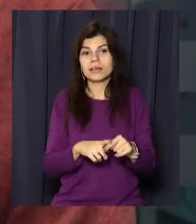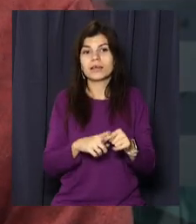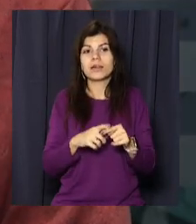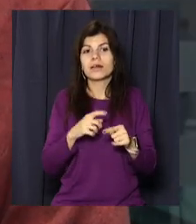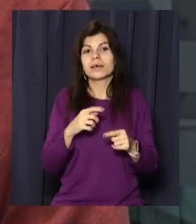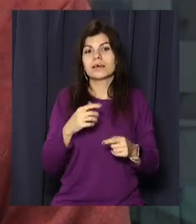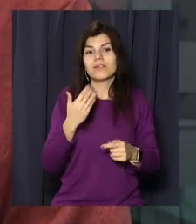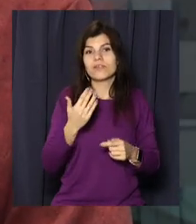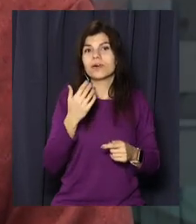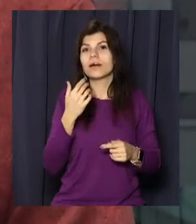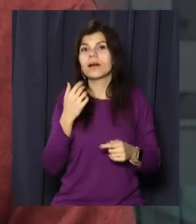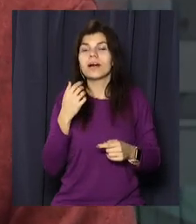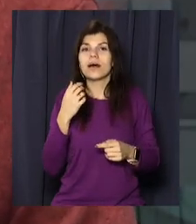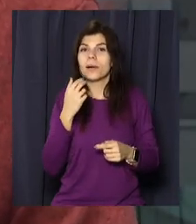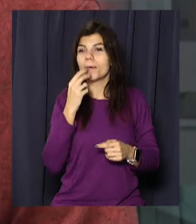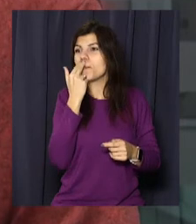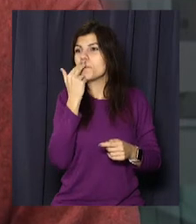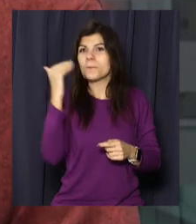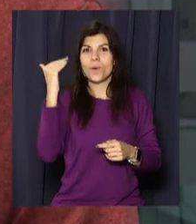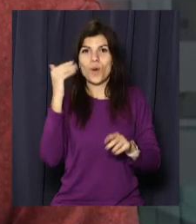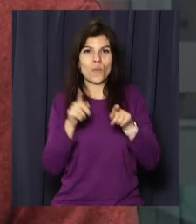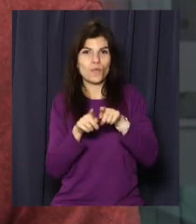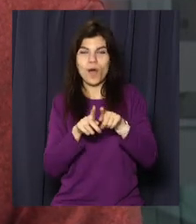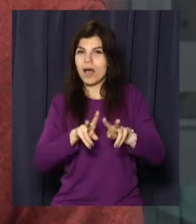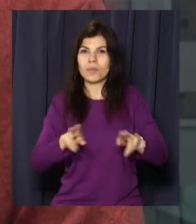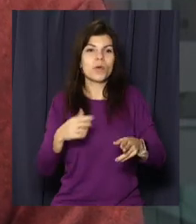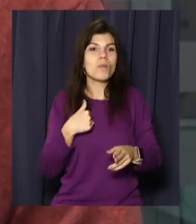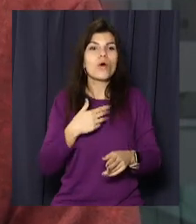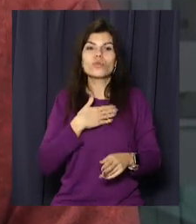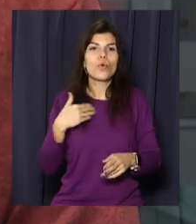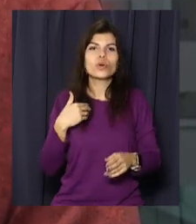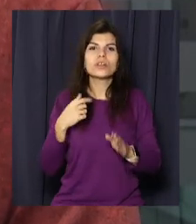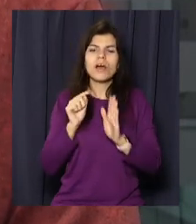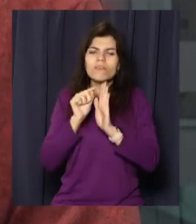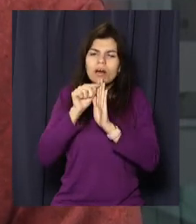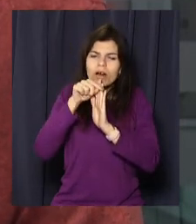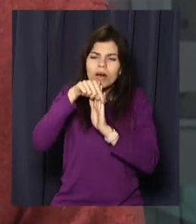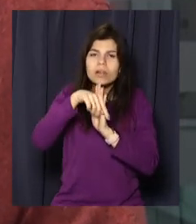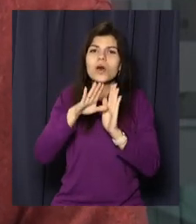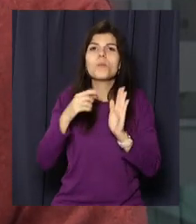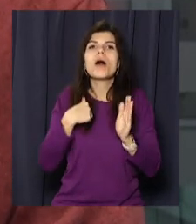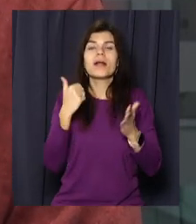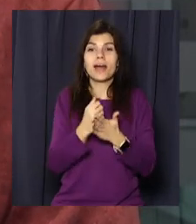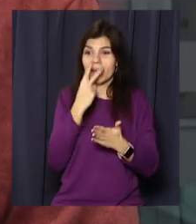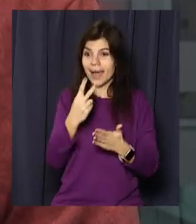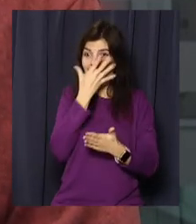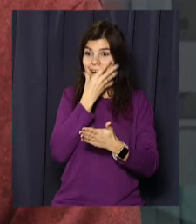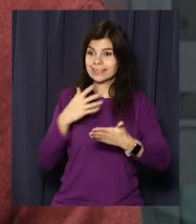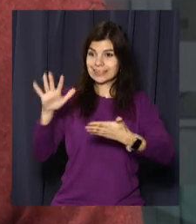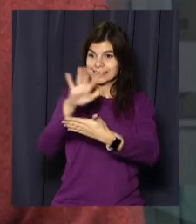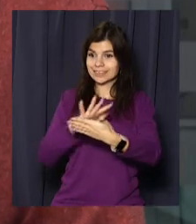приклад кліпового мислення. Коли ми не хочемо дуже сильно уникати суть подій, нам потрібна яскрава обкладинка,